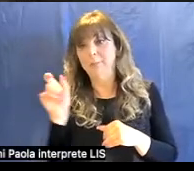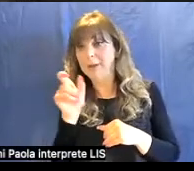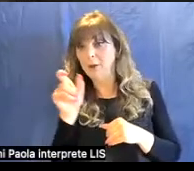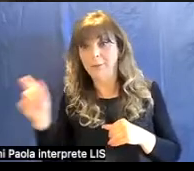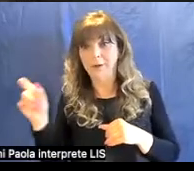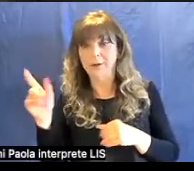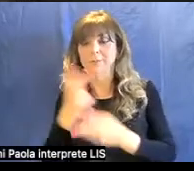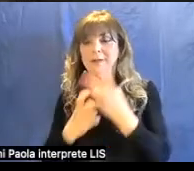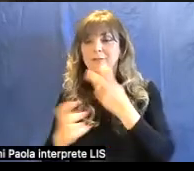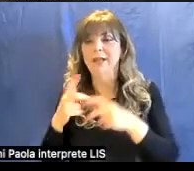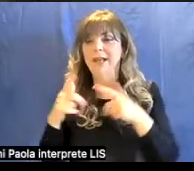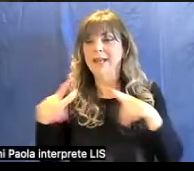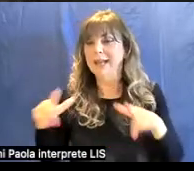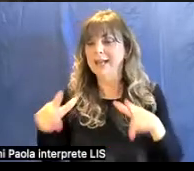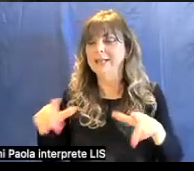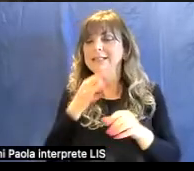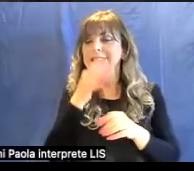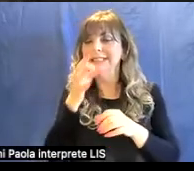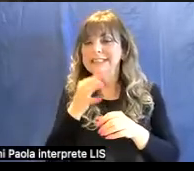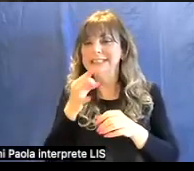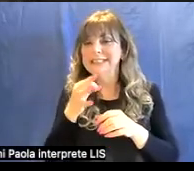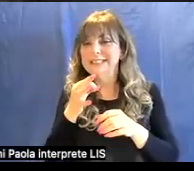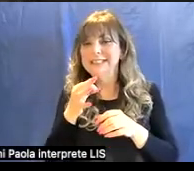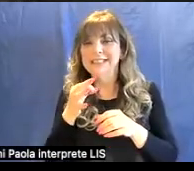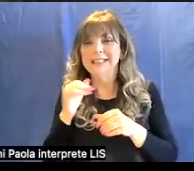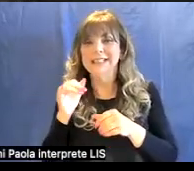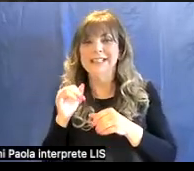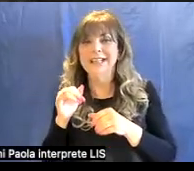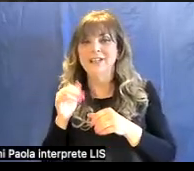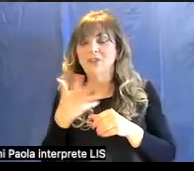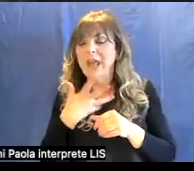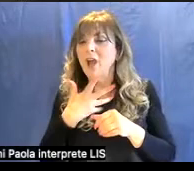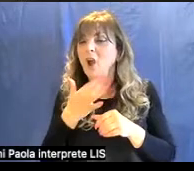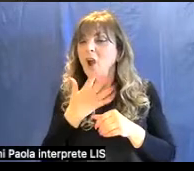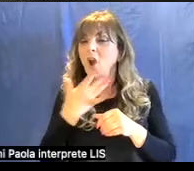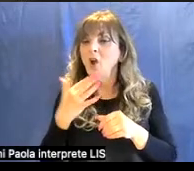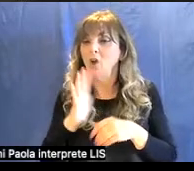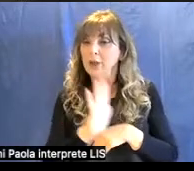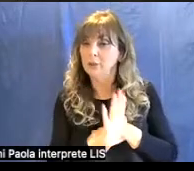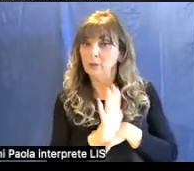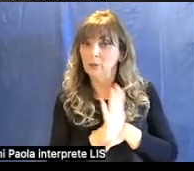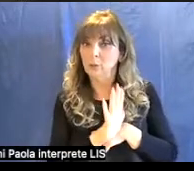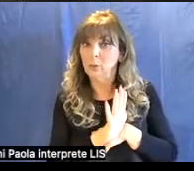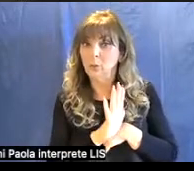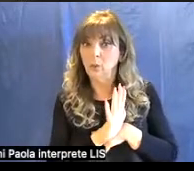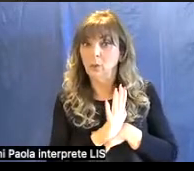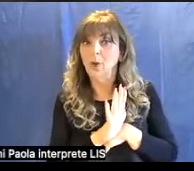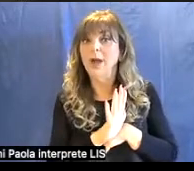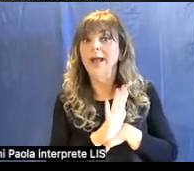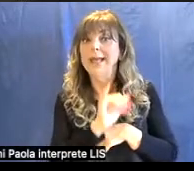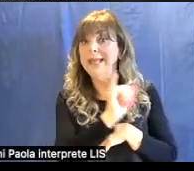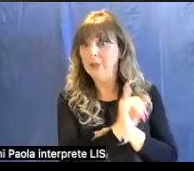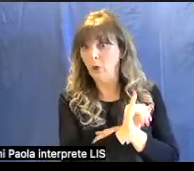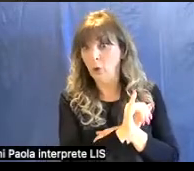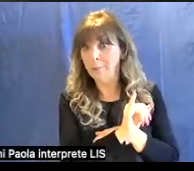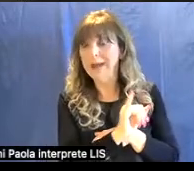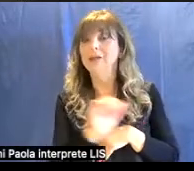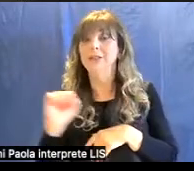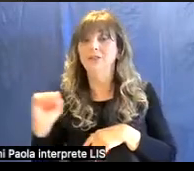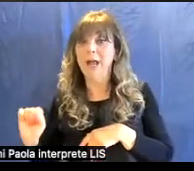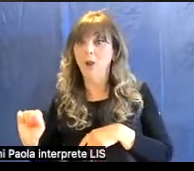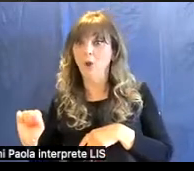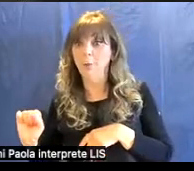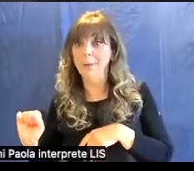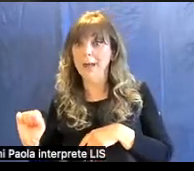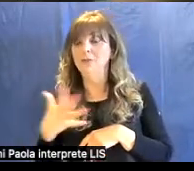significare che idio-cromatici vuol dire hanno un colore proprio, allo-cromatici hanno un